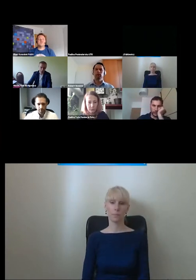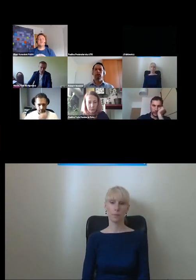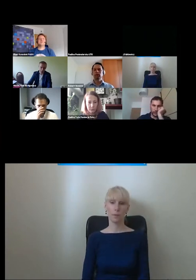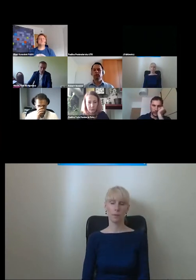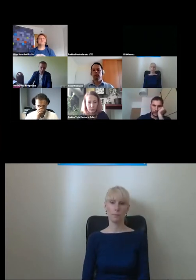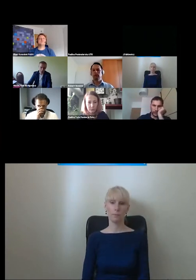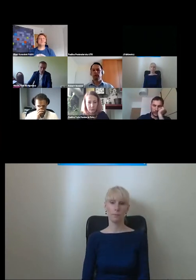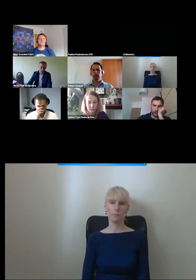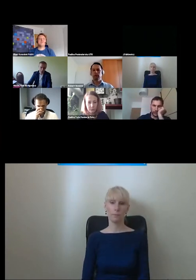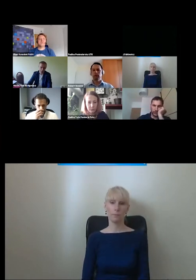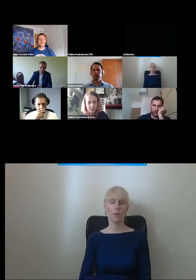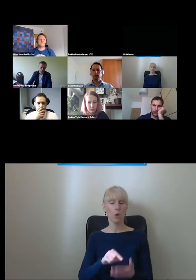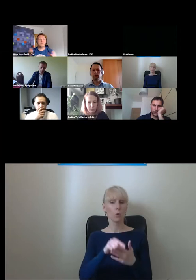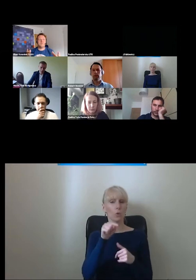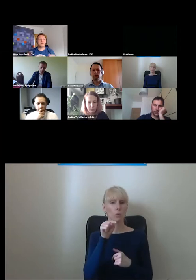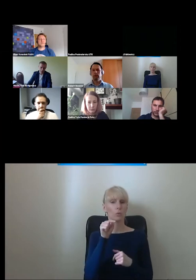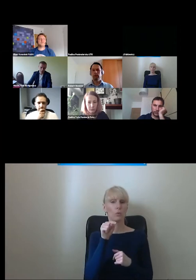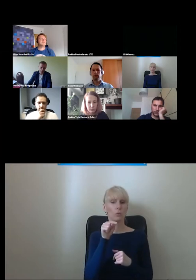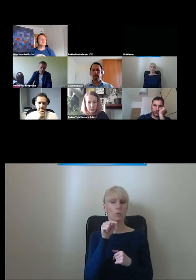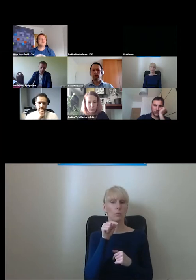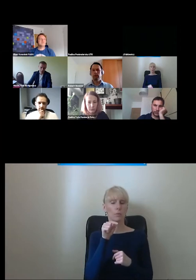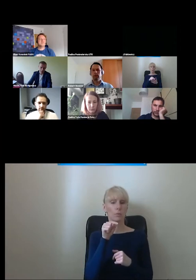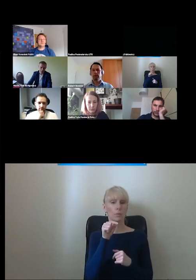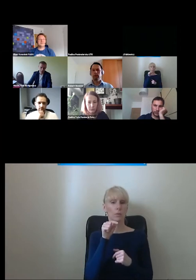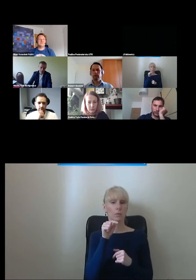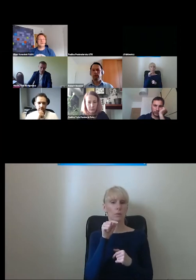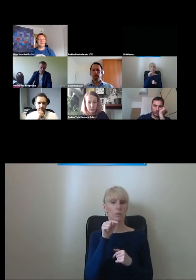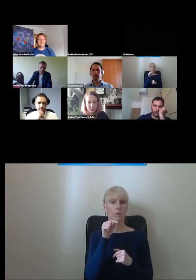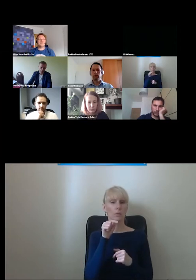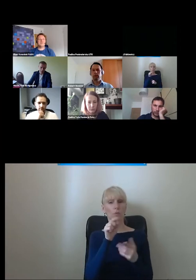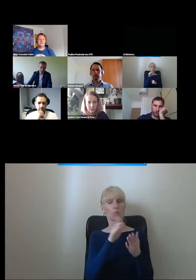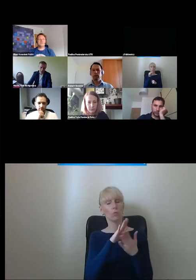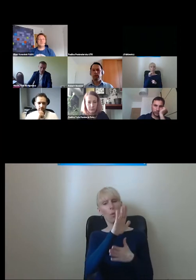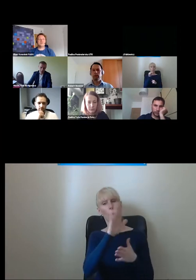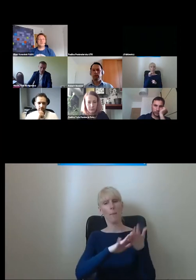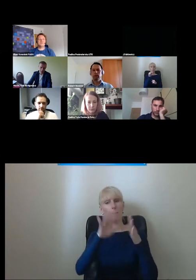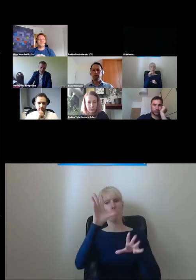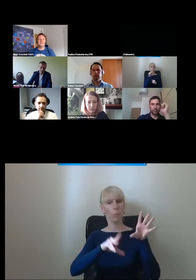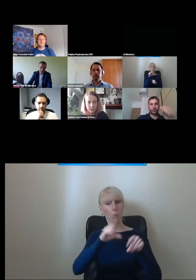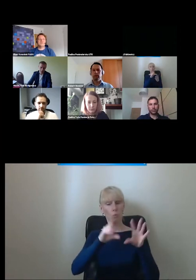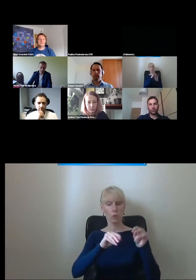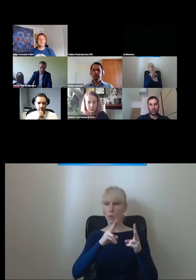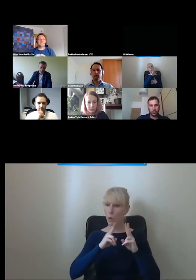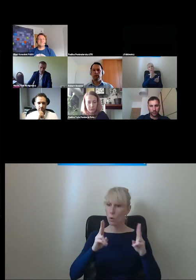za inwestycje odpowiada, ma pewnie jakiś konkretny budżet.